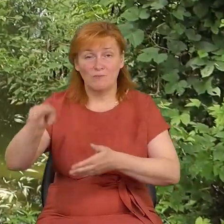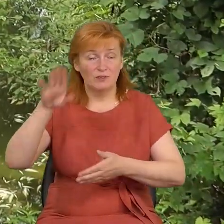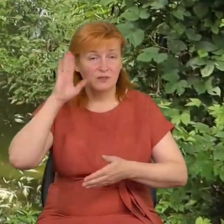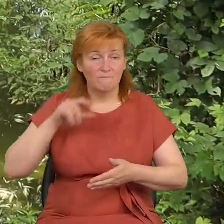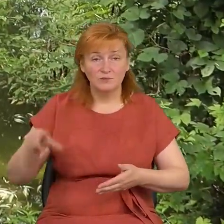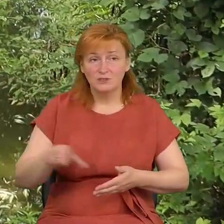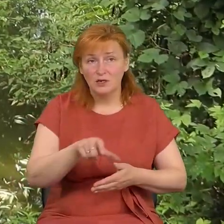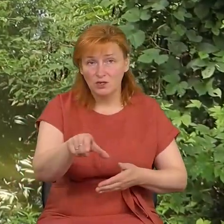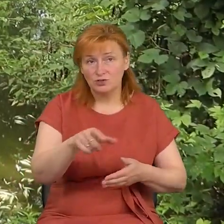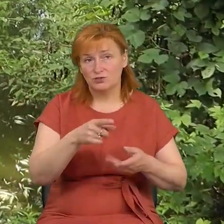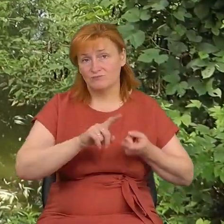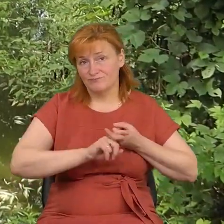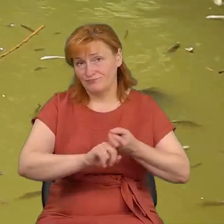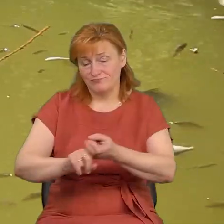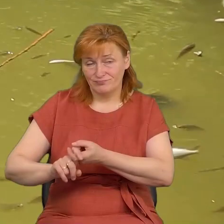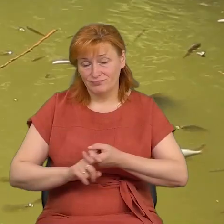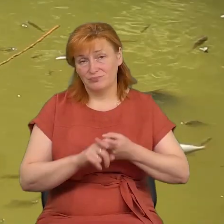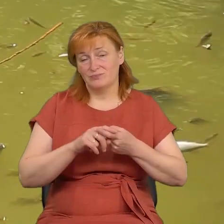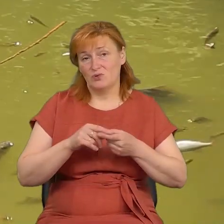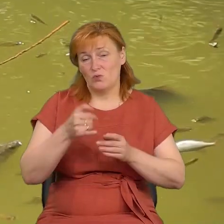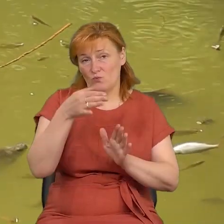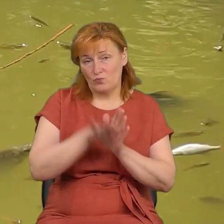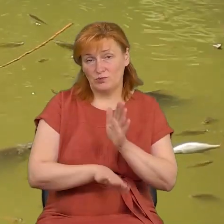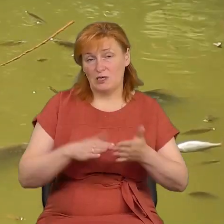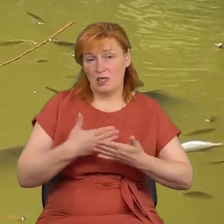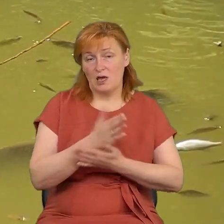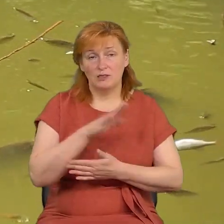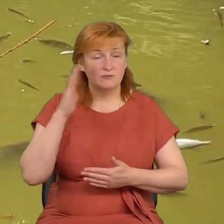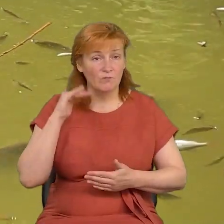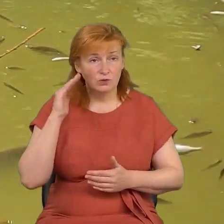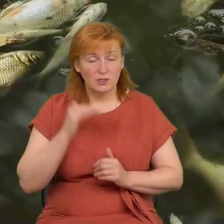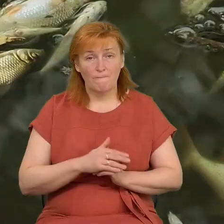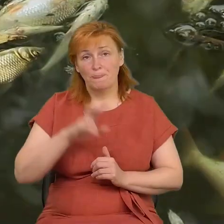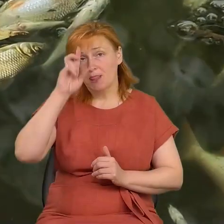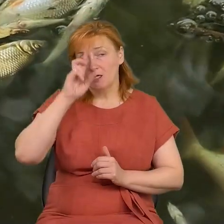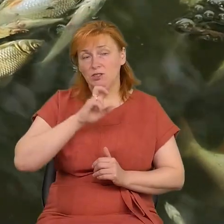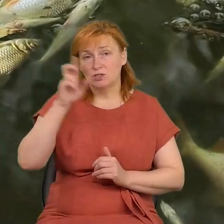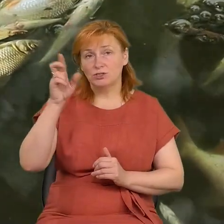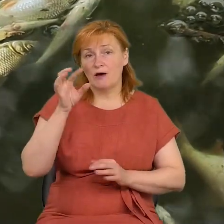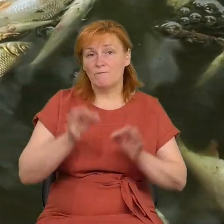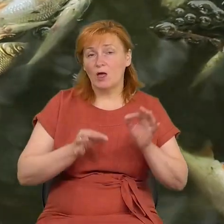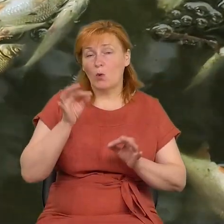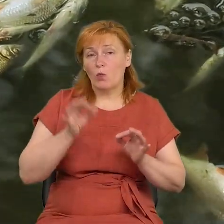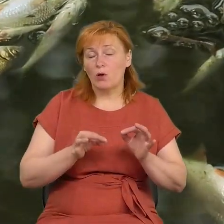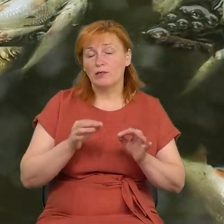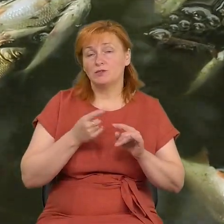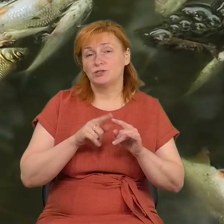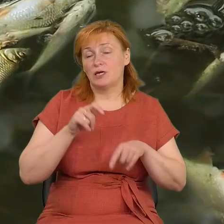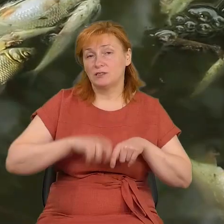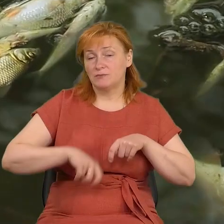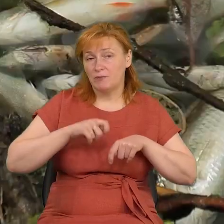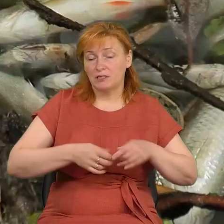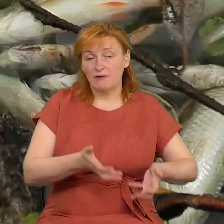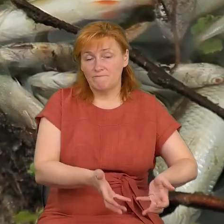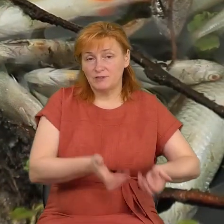свою справу, погіршити якість води. Державна екологічна інспекція в Чернівській області відібрала воду на аналіз, щоб з